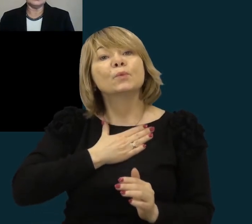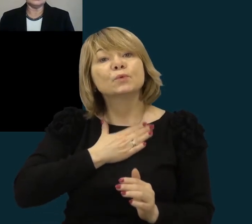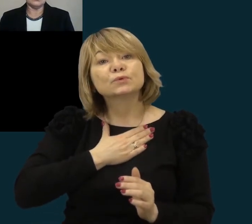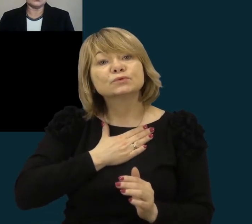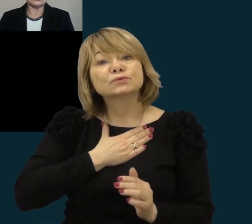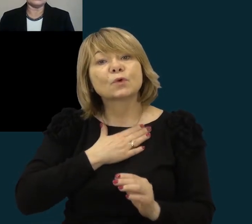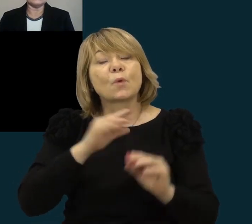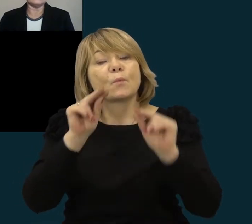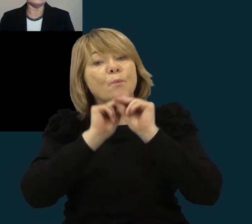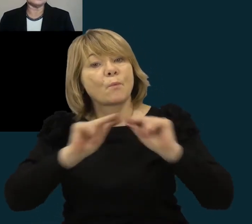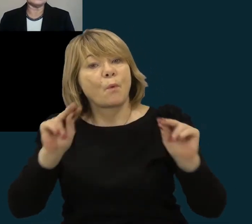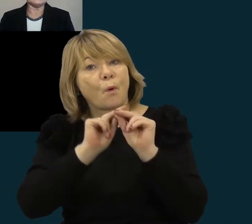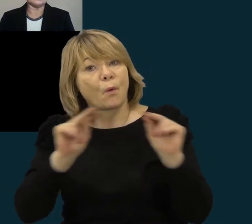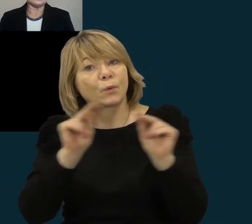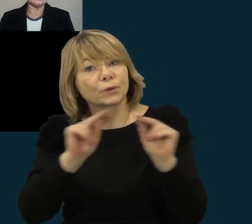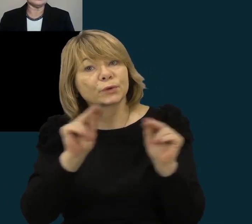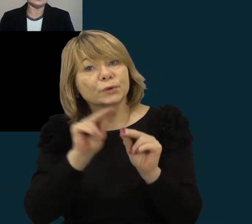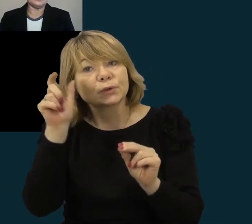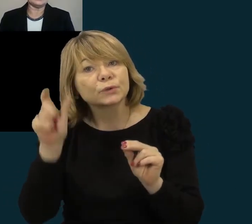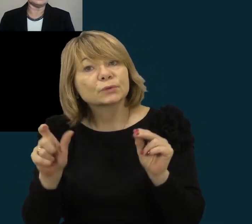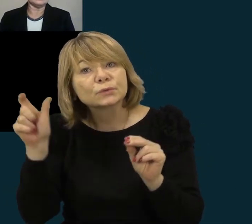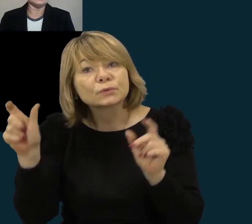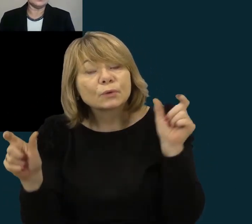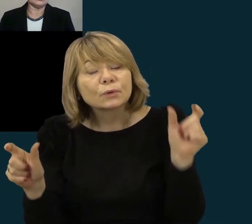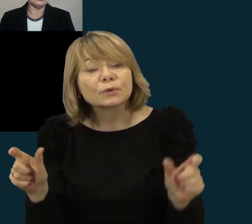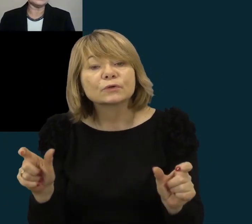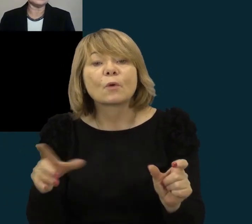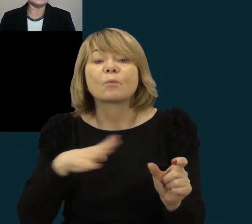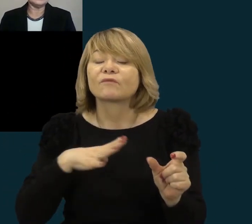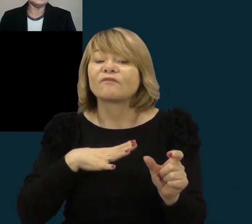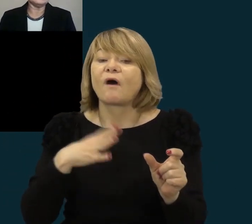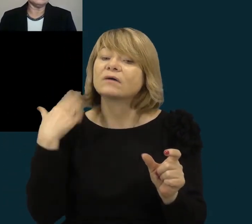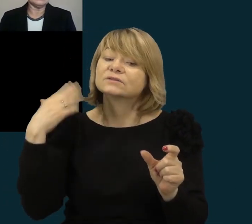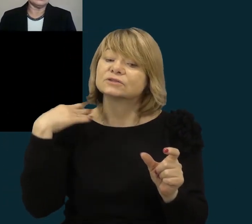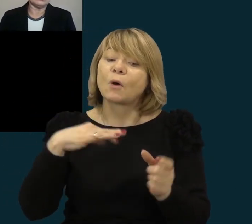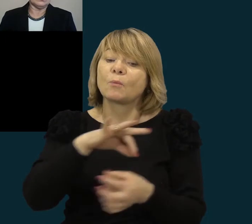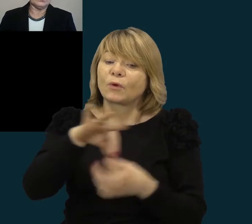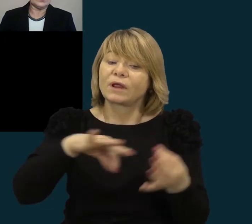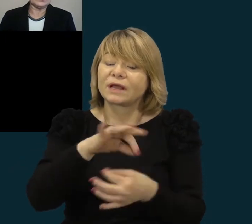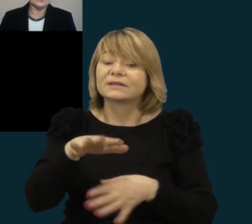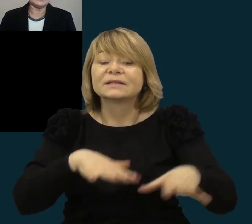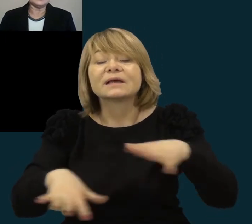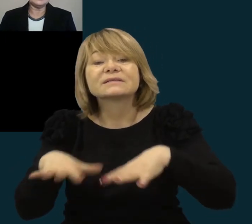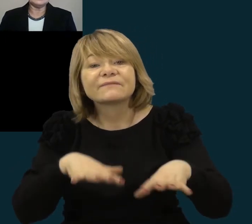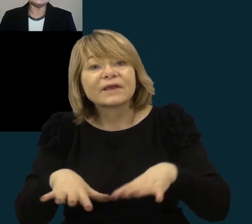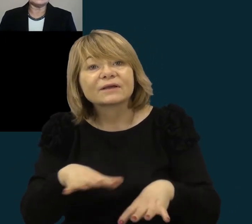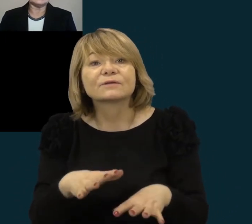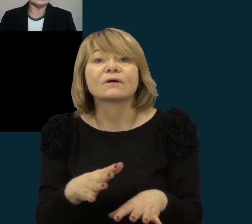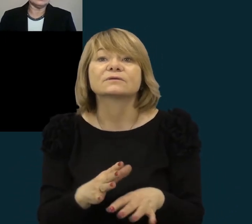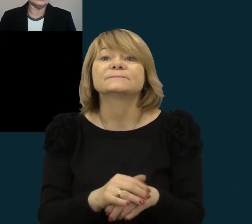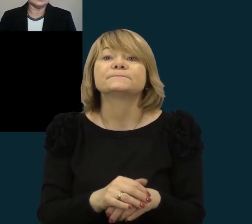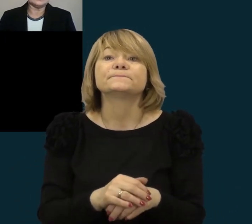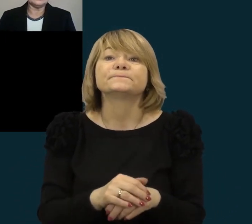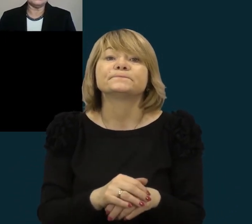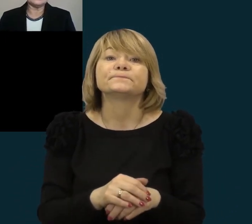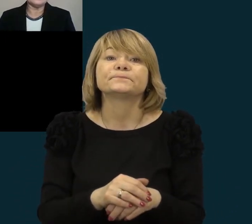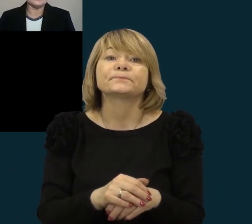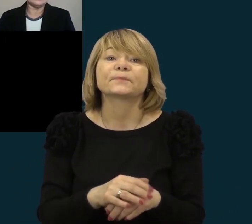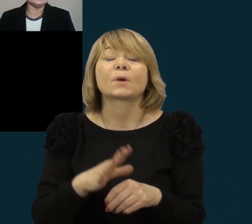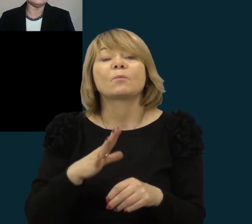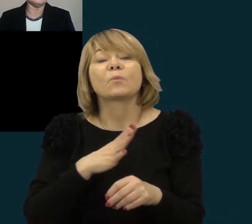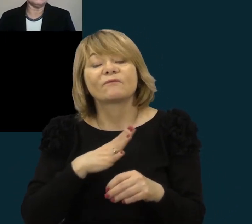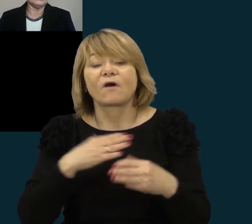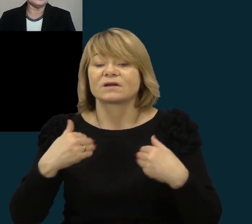mokytojų taip pat veiklos, kad joninių dieną eidavom